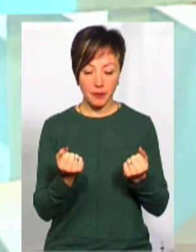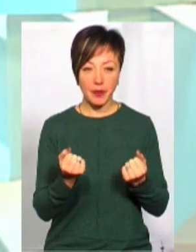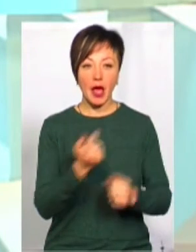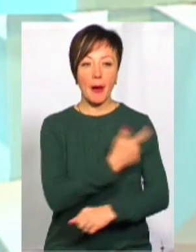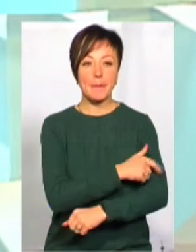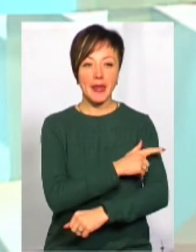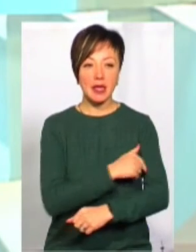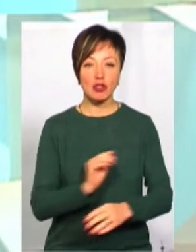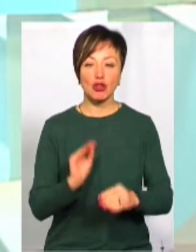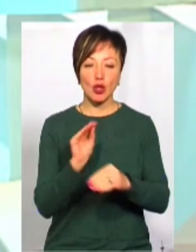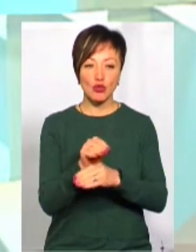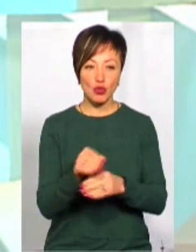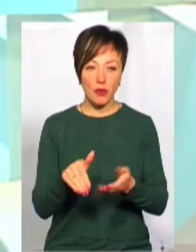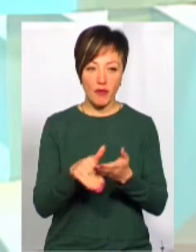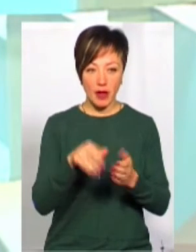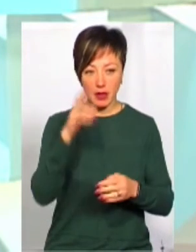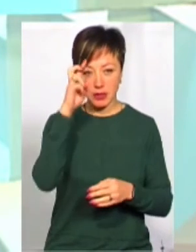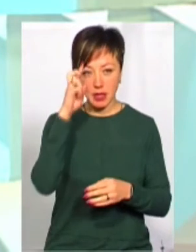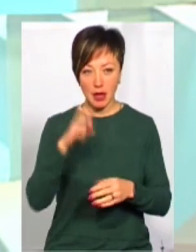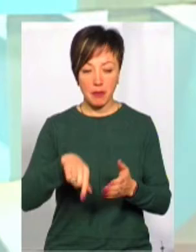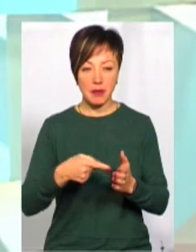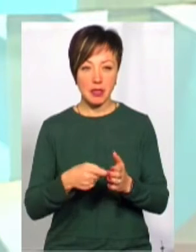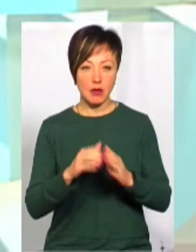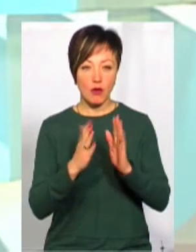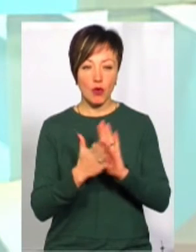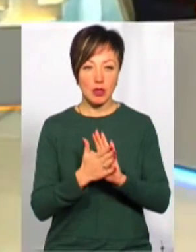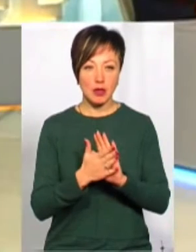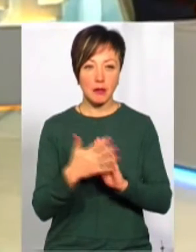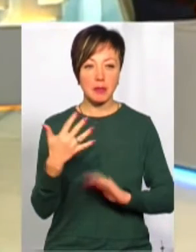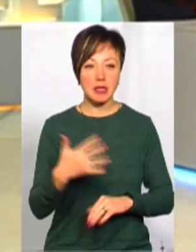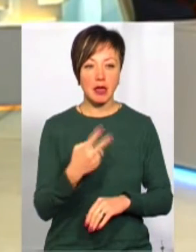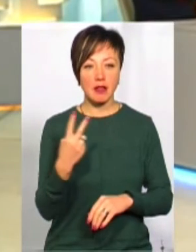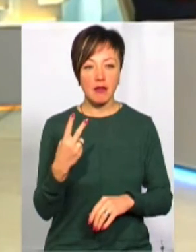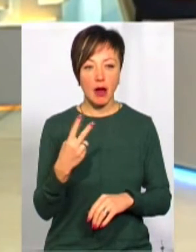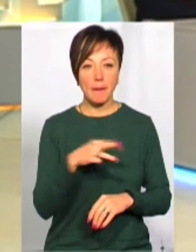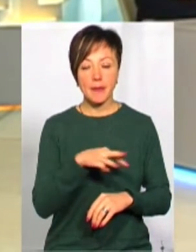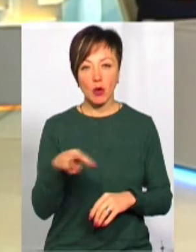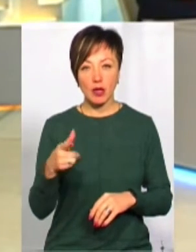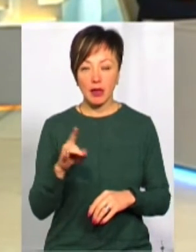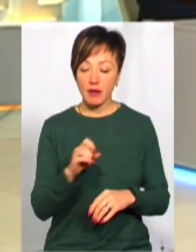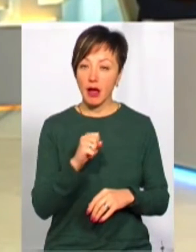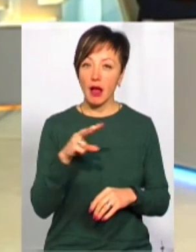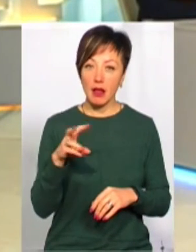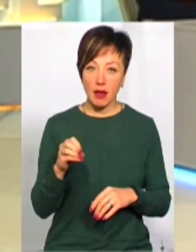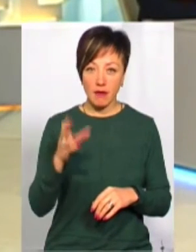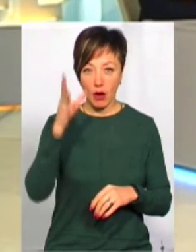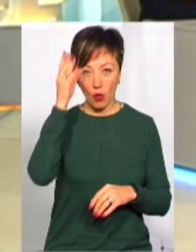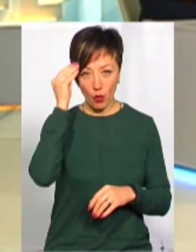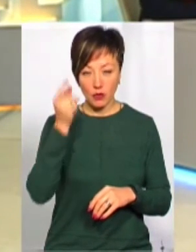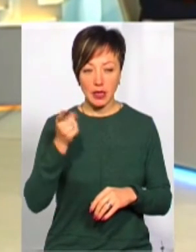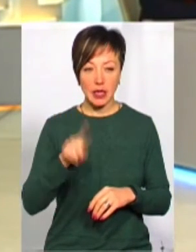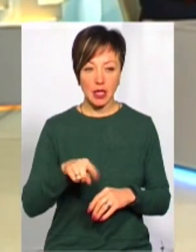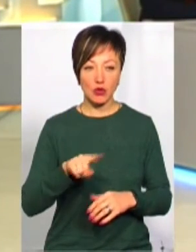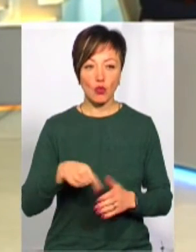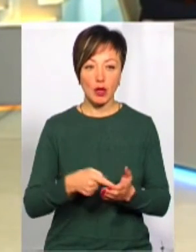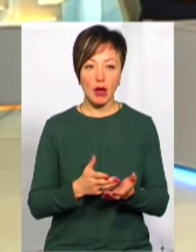медична субвенція передбачена для міста в обсязі понад 52 мільйона гривень. Але разом з тим, враховуючи те, що